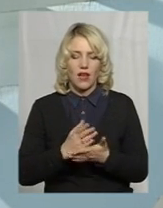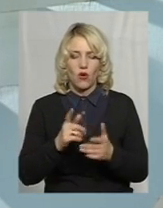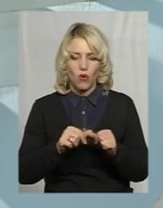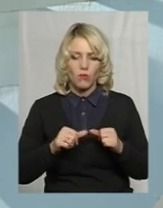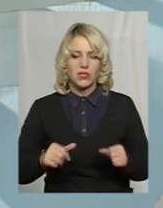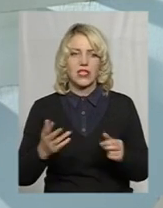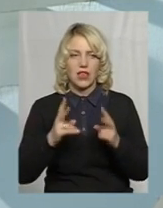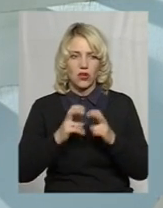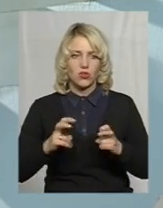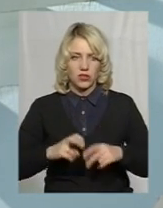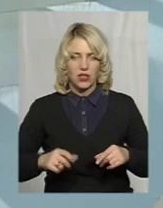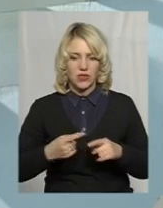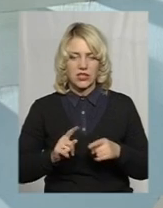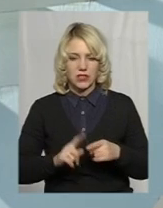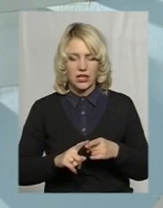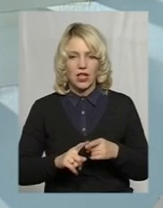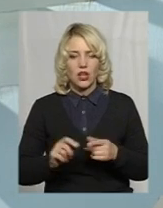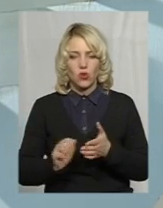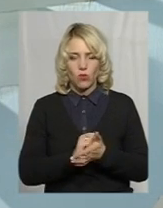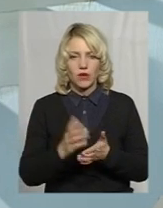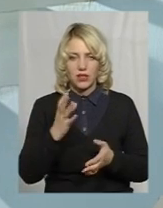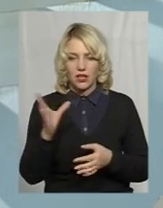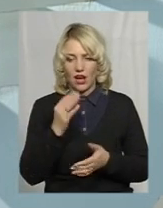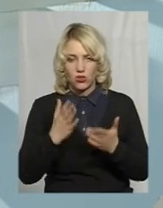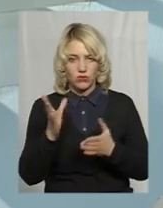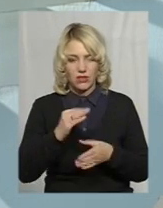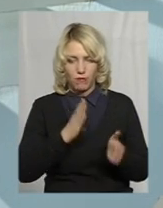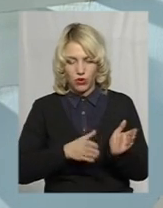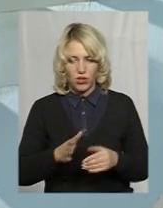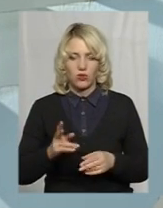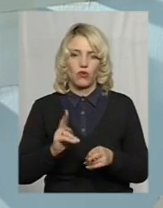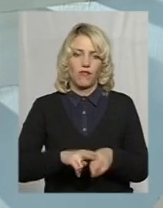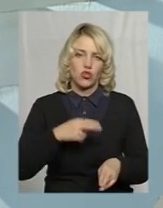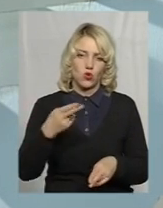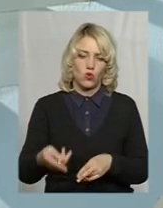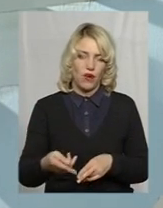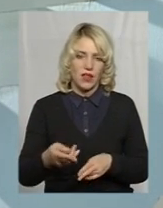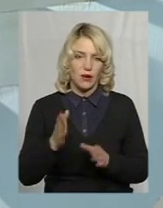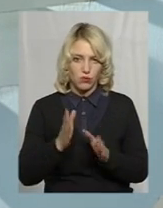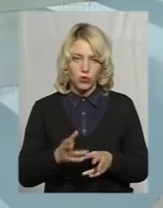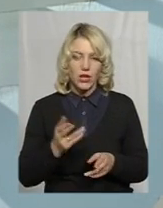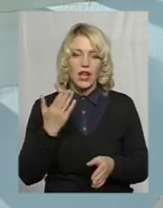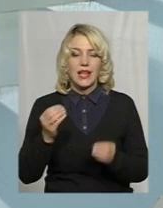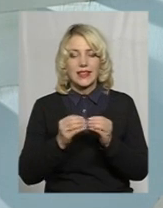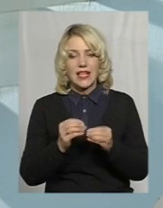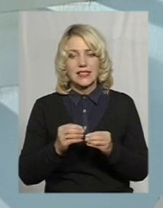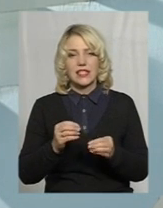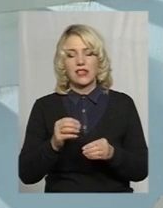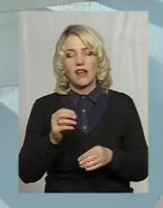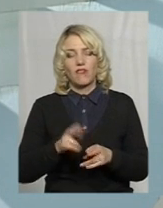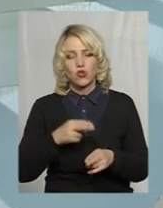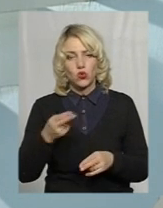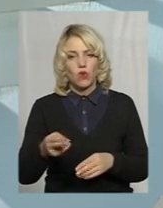документи всі в порядку, проводиться відшкодування. 10% відшкодовує міський бюджет від